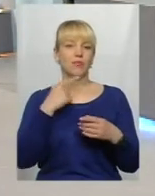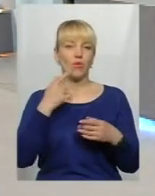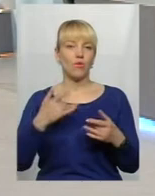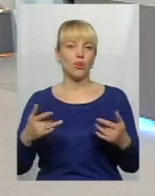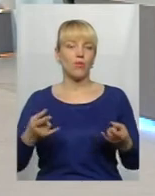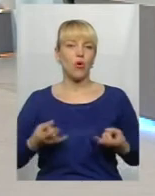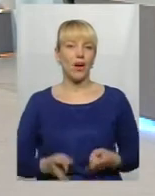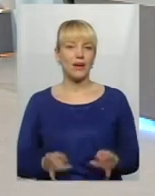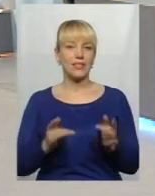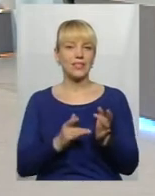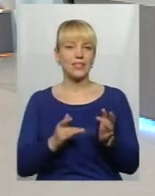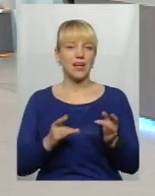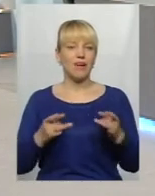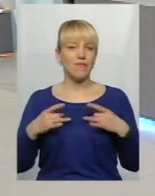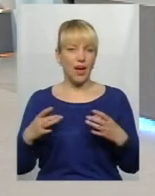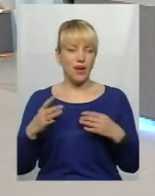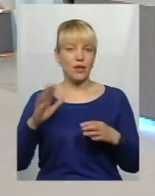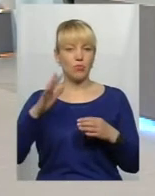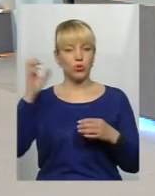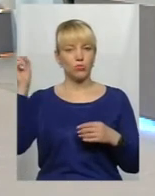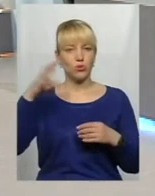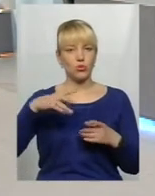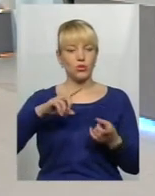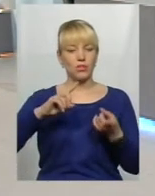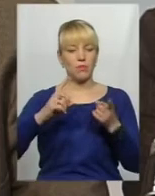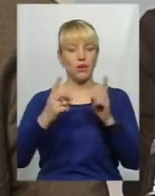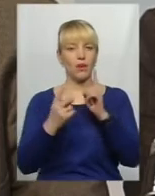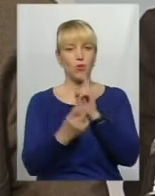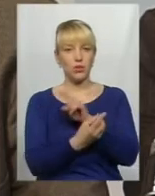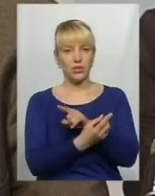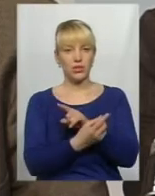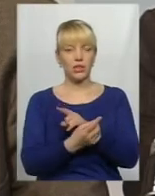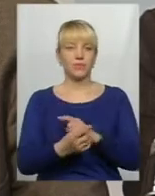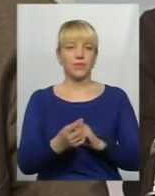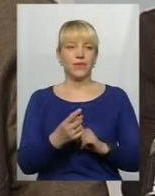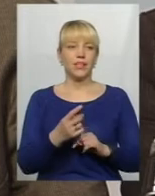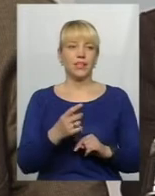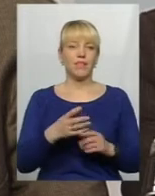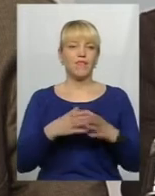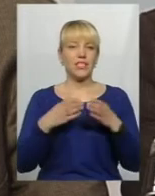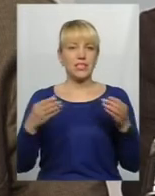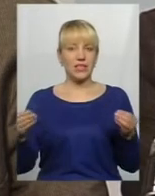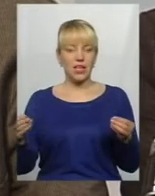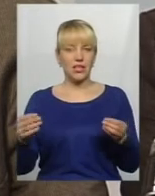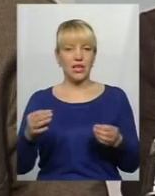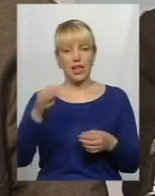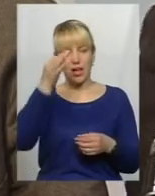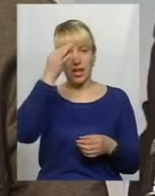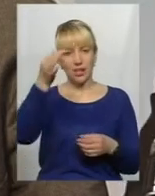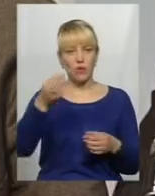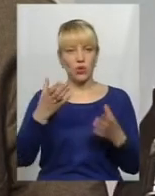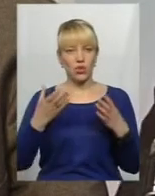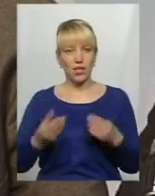'яними. Далі сонце переходить у фазу весняного рівнодення.